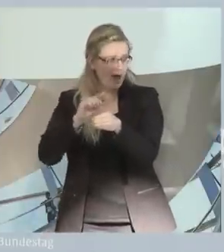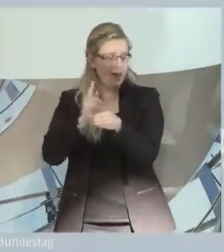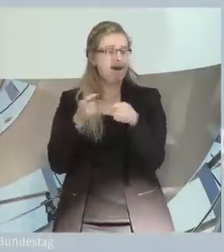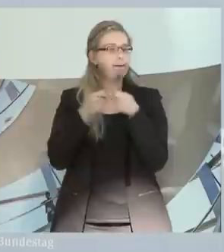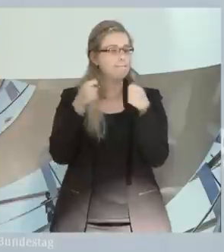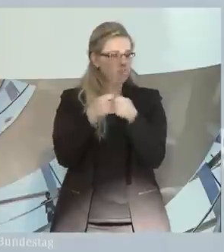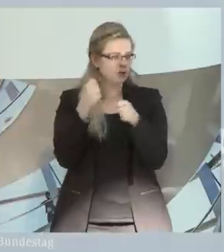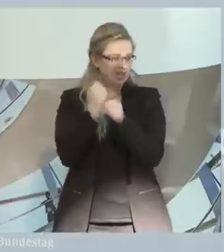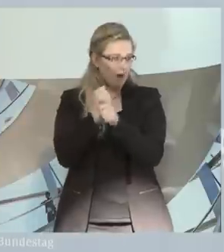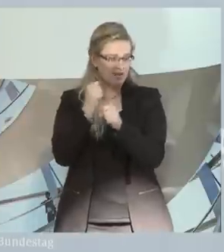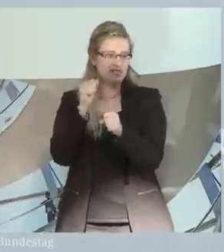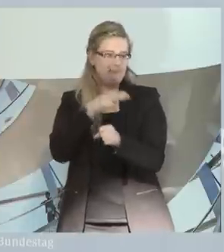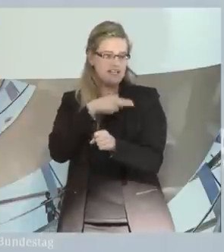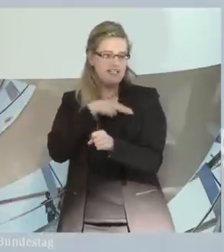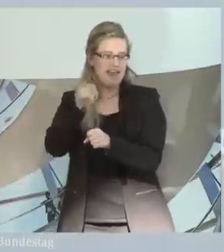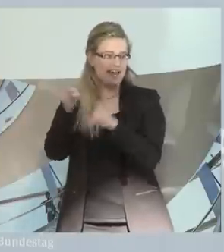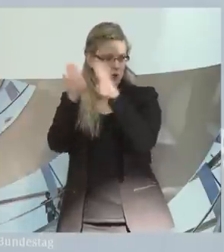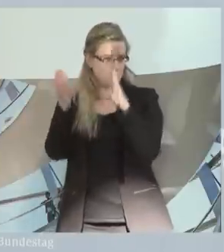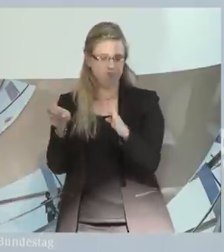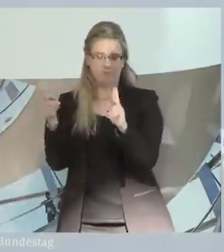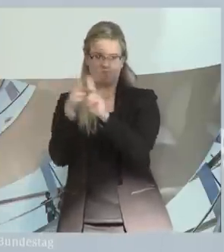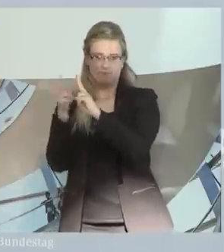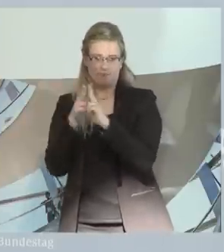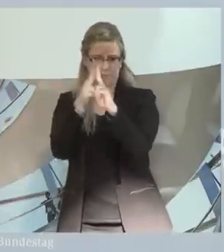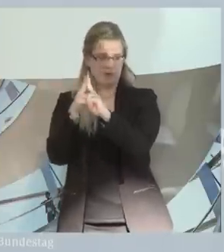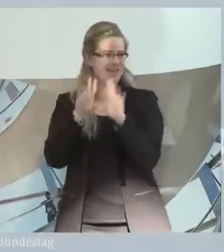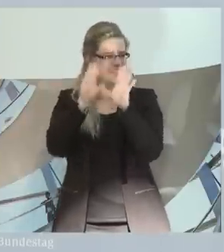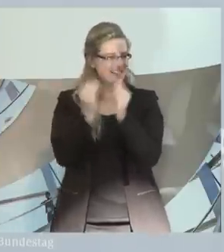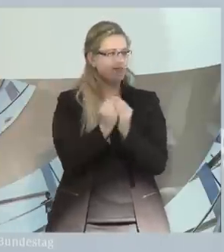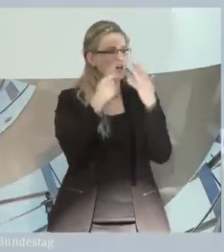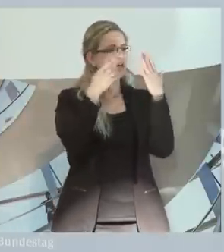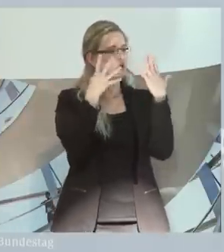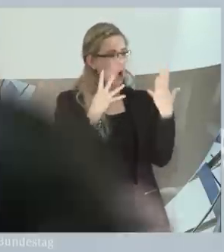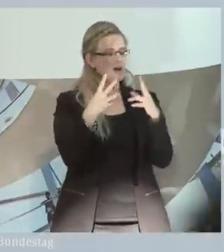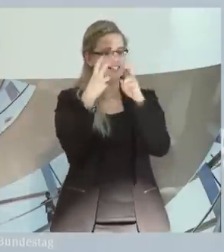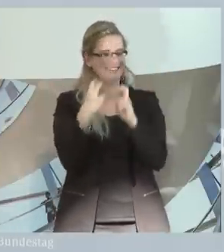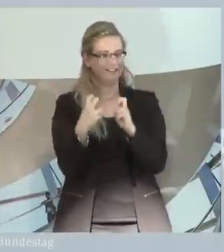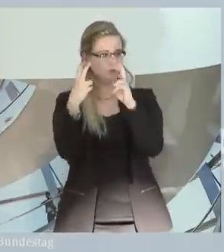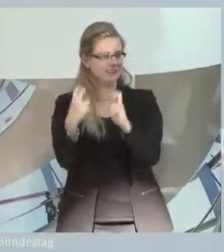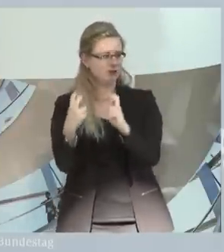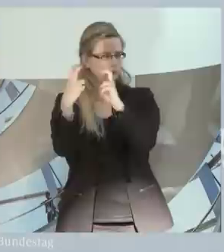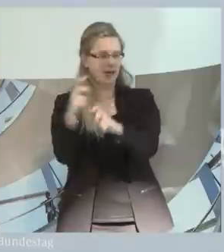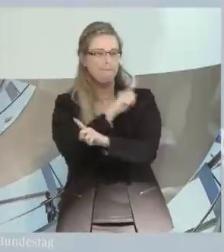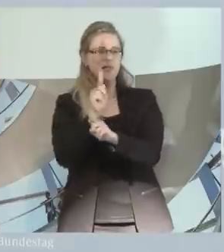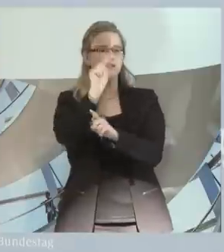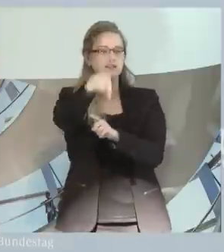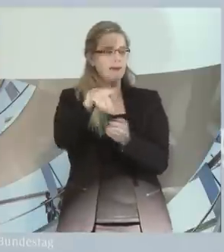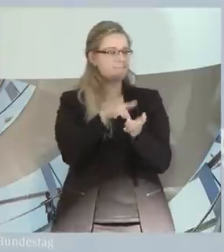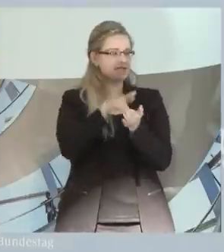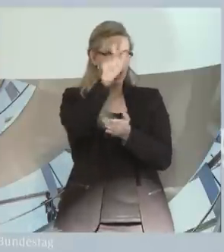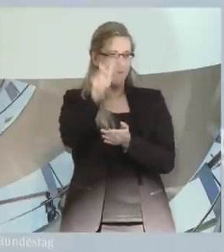Bundesarbeitsministerium. In insgesamt neun Sitzungen bespricht sie bis Mitte April mögliche